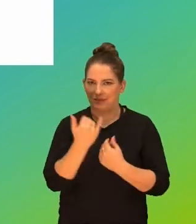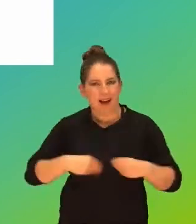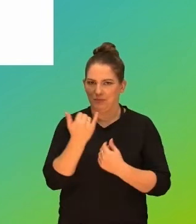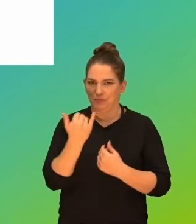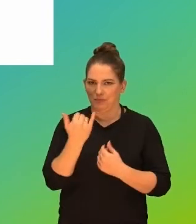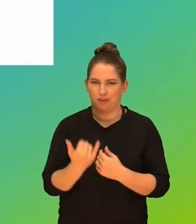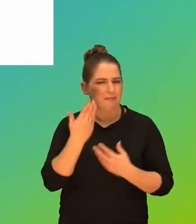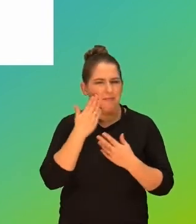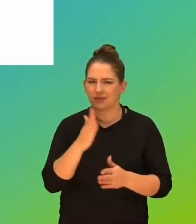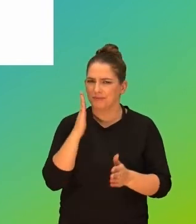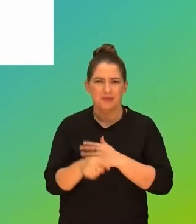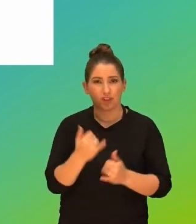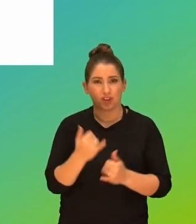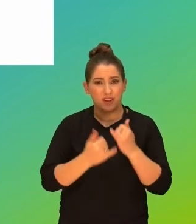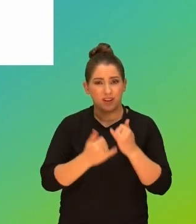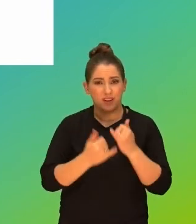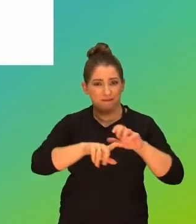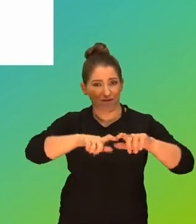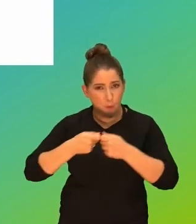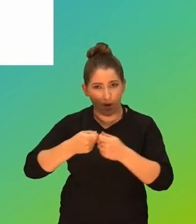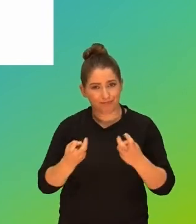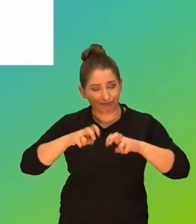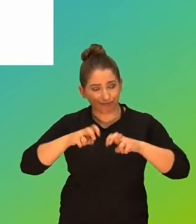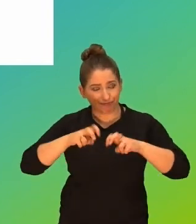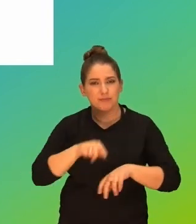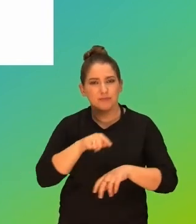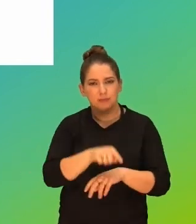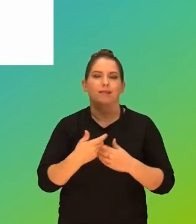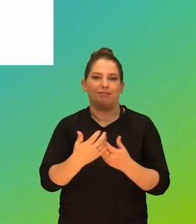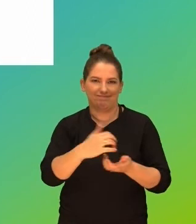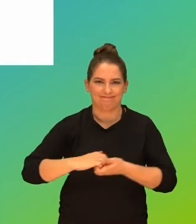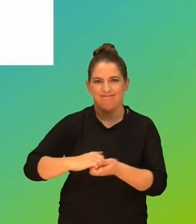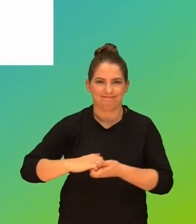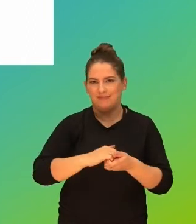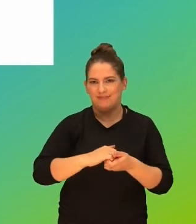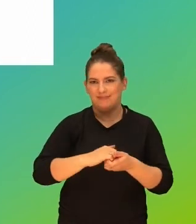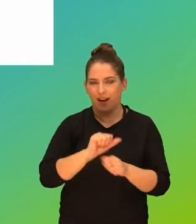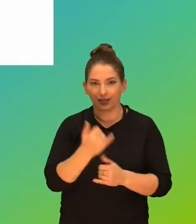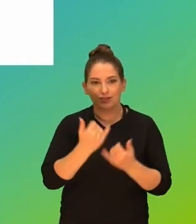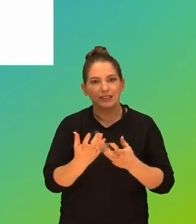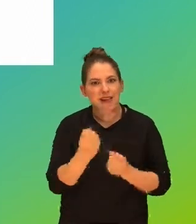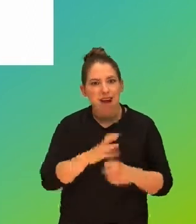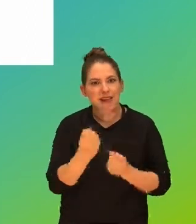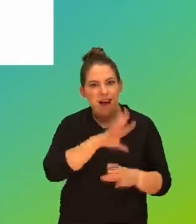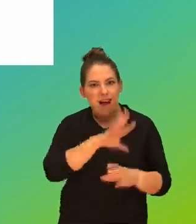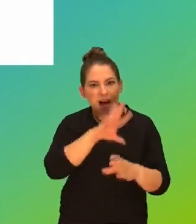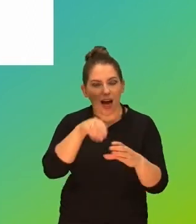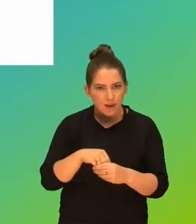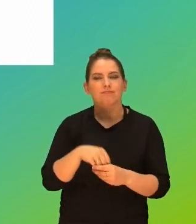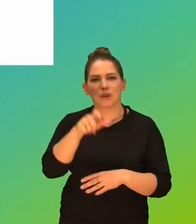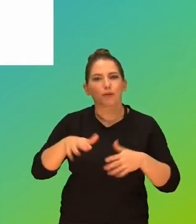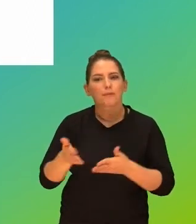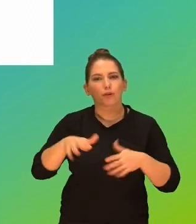prosta zależność. Jeżeli stworzymy je wspólnie, zyskujemy sojusznika, zyskujemy osobę zaangażowaną, która